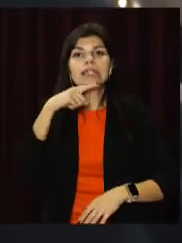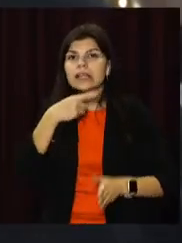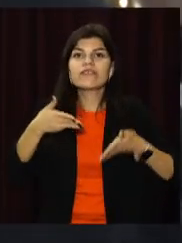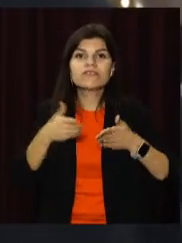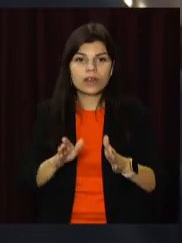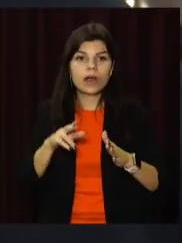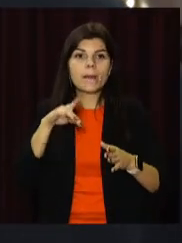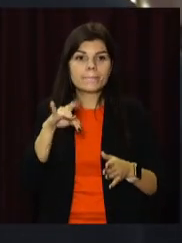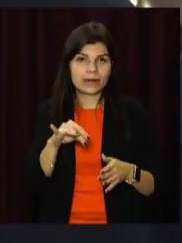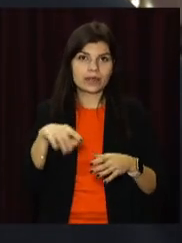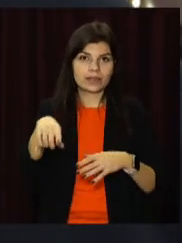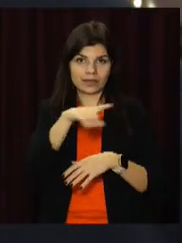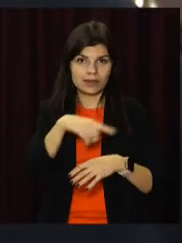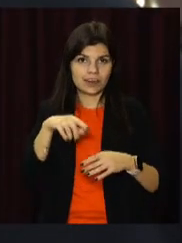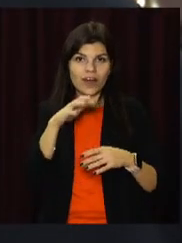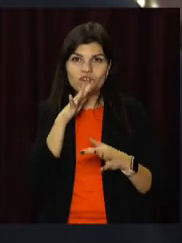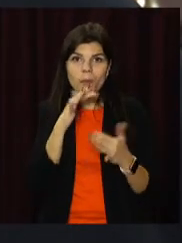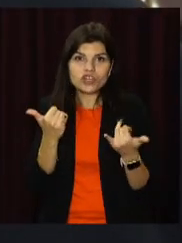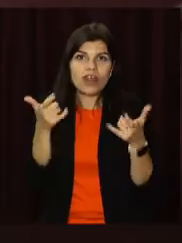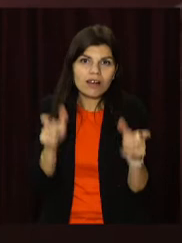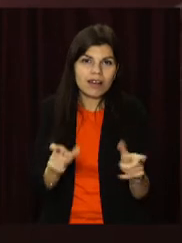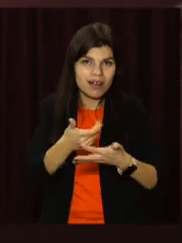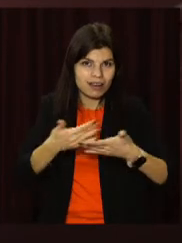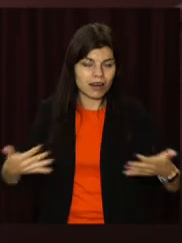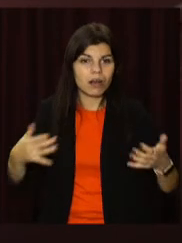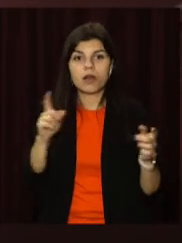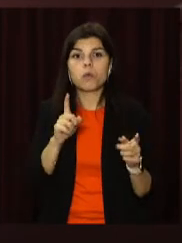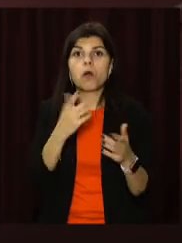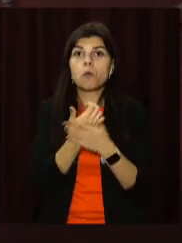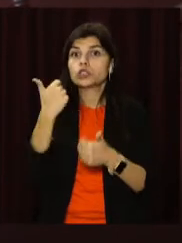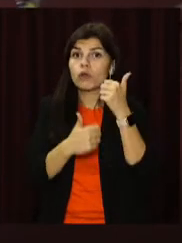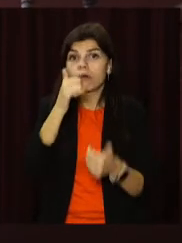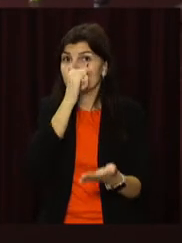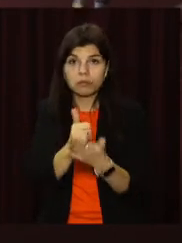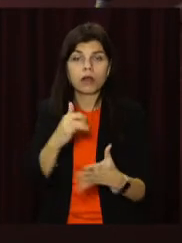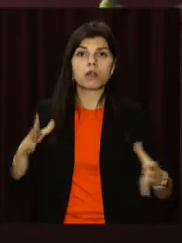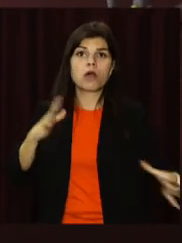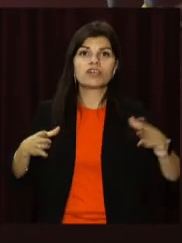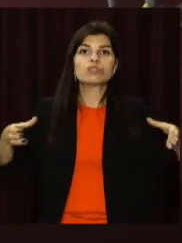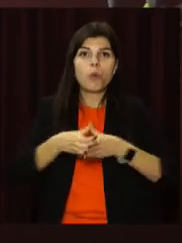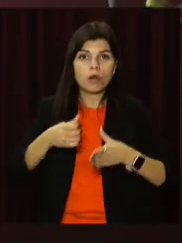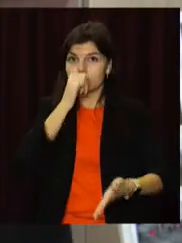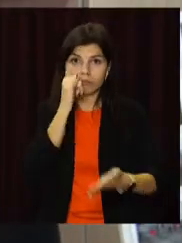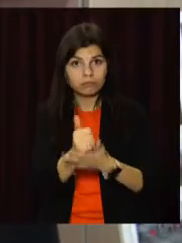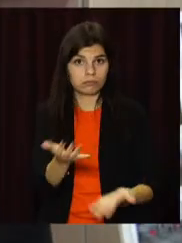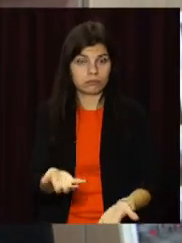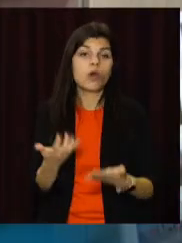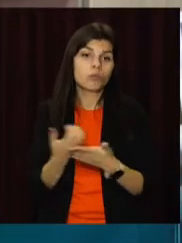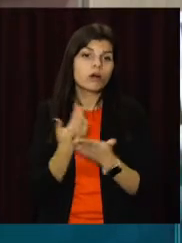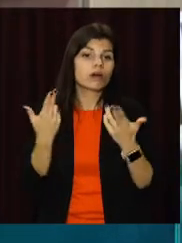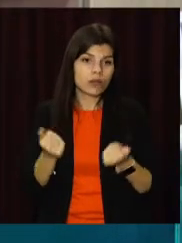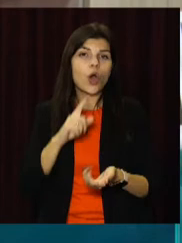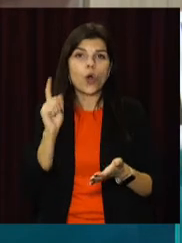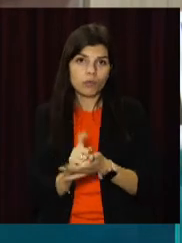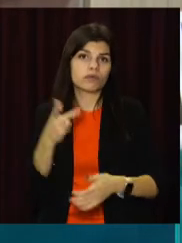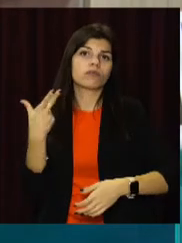вихід при пандемії для спортсменів. В іншому випадку не потрапити ані на змагання, ані на тренувальні збори. Об'язково, так, повинні